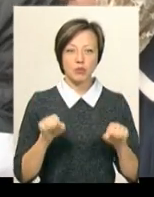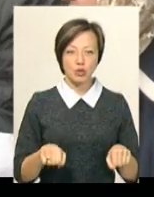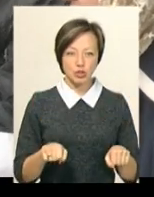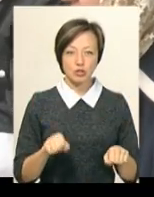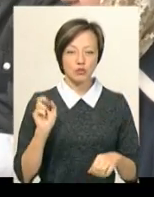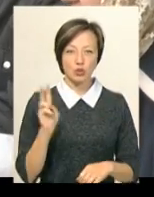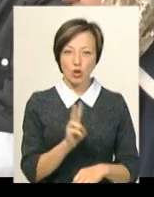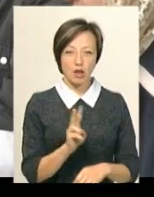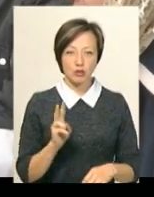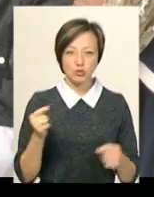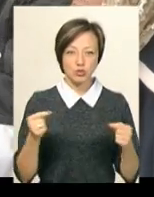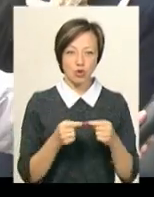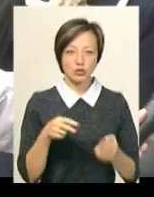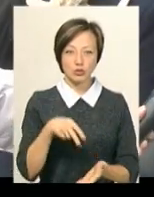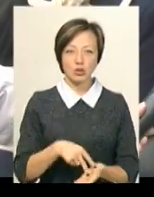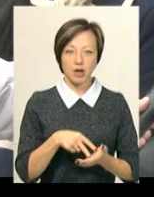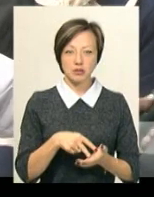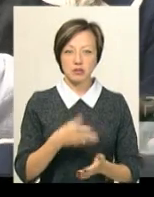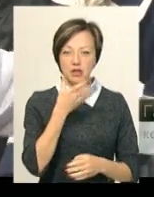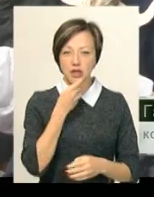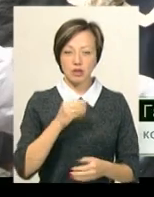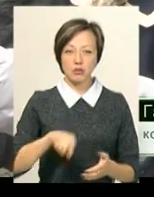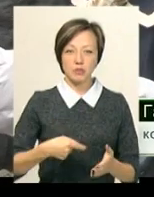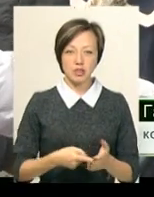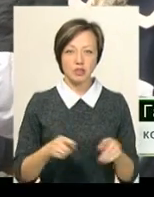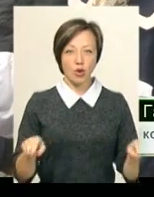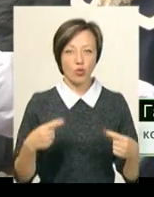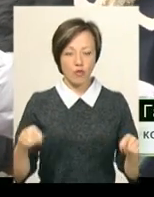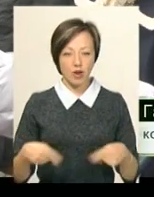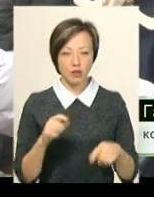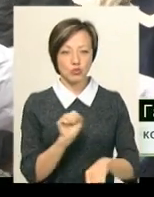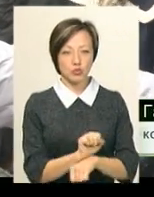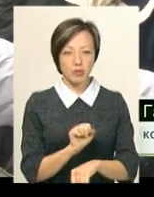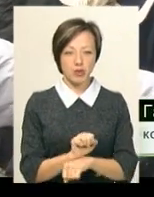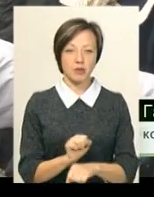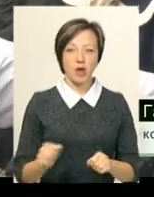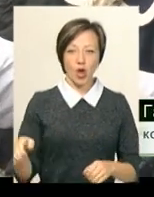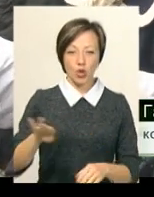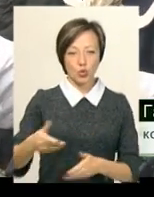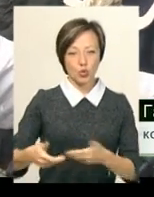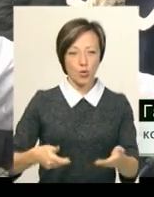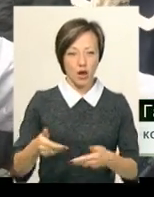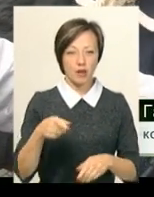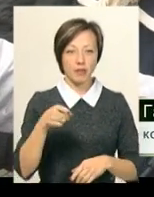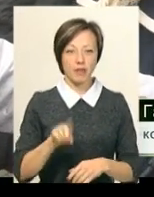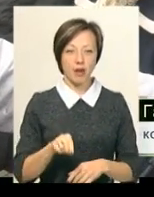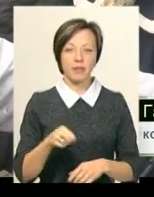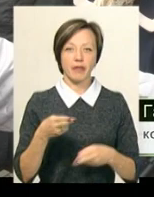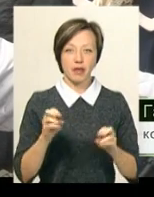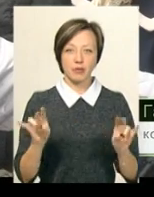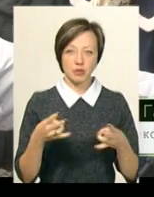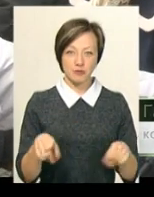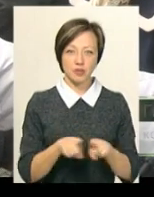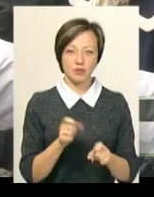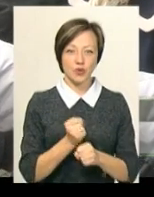в тролейбусі точно стояти. Гарно місто, оновляється зупинками, тротуарами. Навіть там, де не потрібно, а